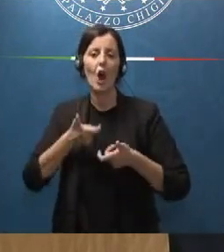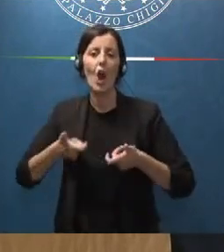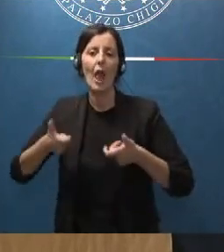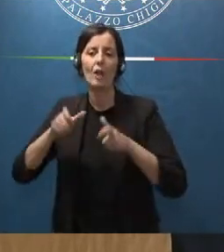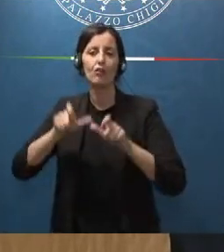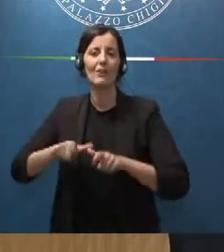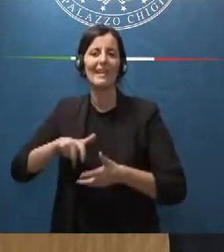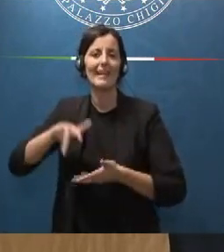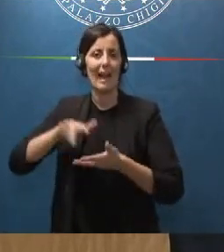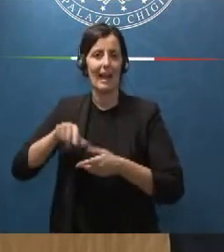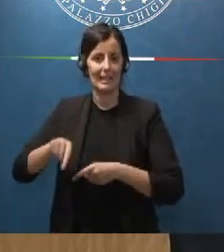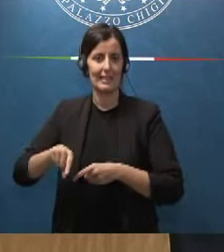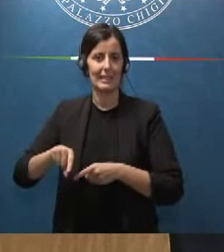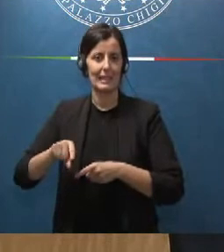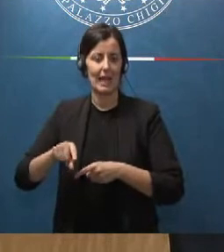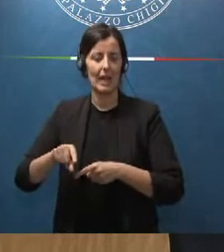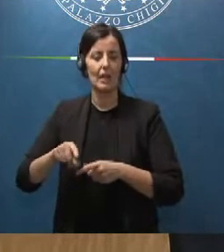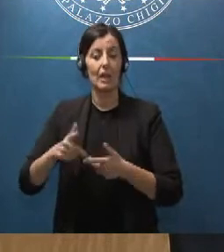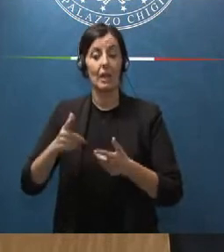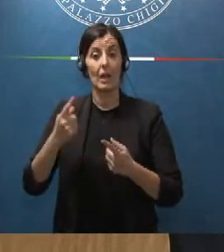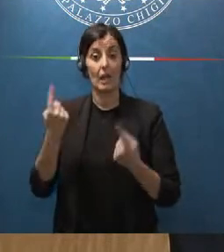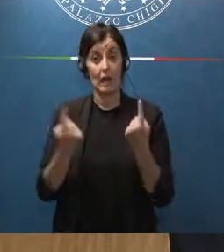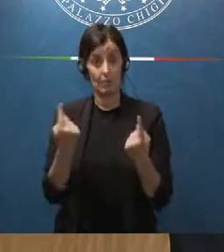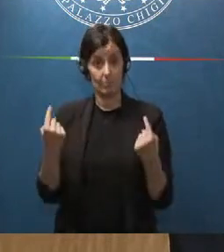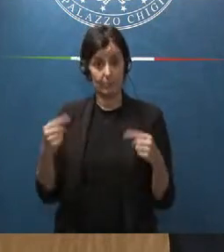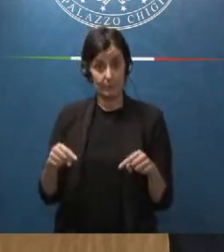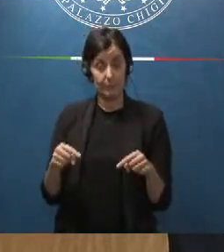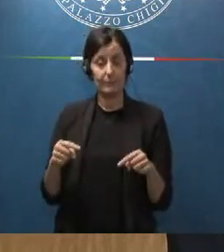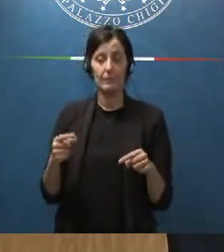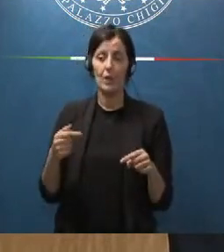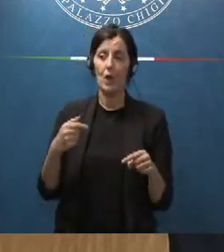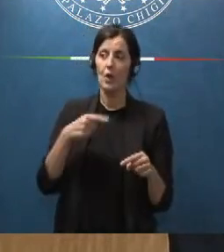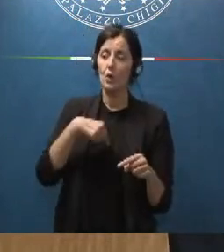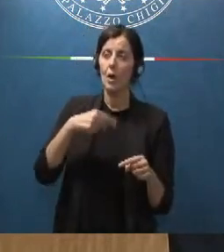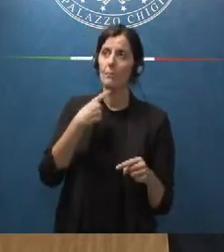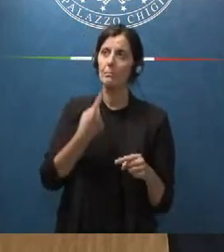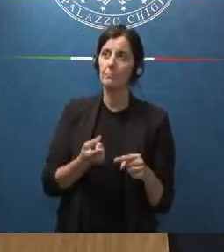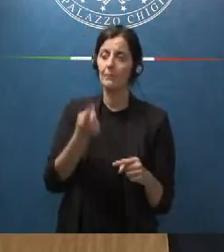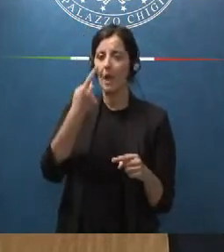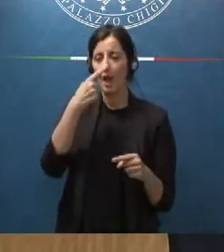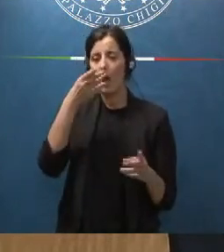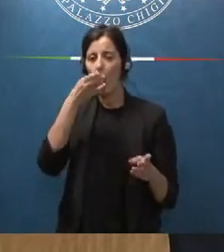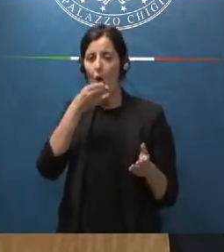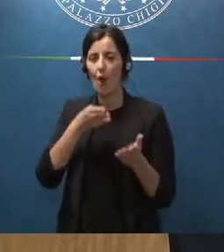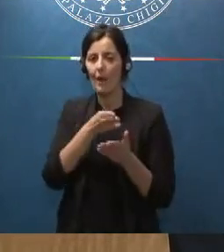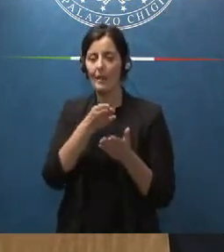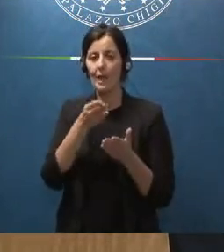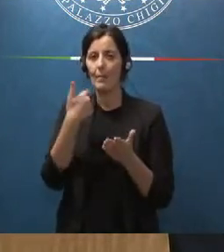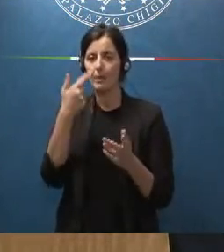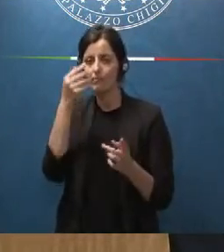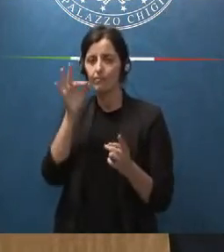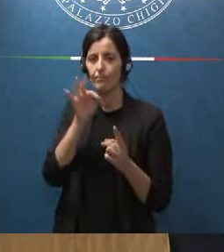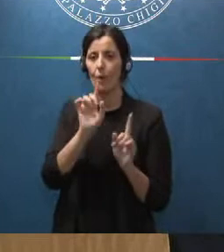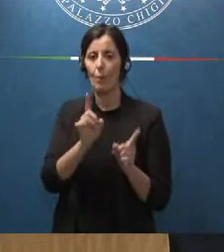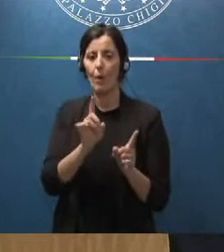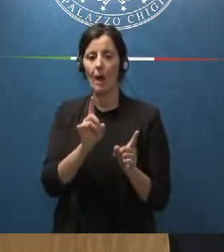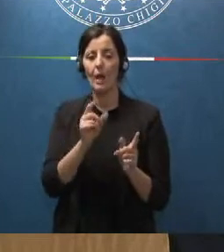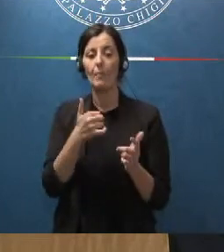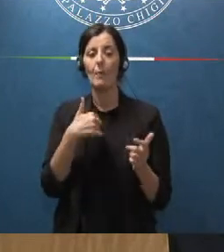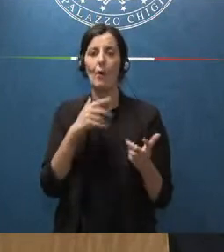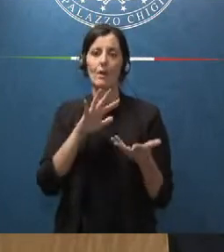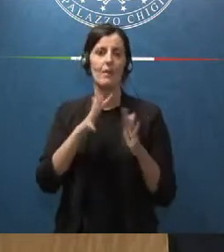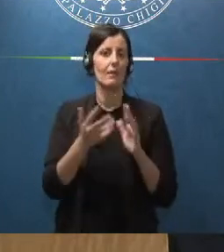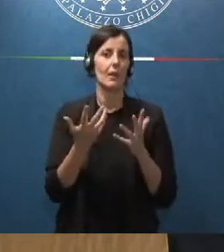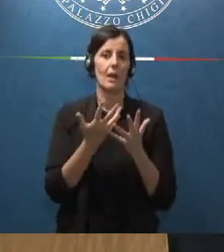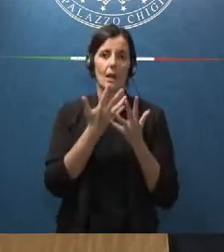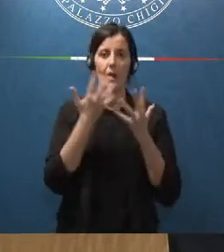in questo caso noi abbiamo stabilito un orientamento che porta sostanzialmente a rendere efficace e visibile